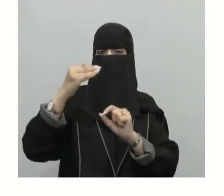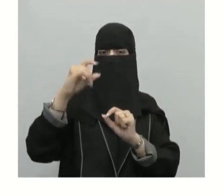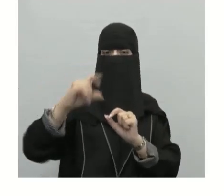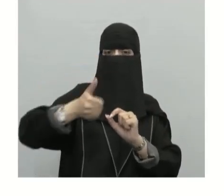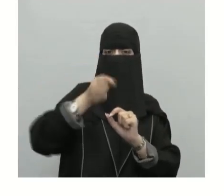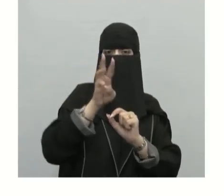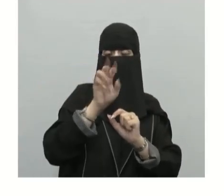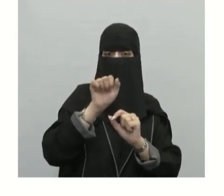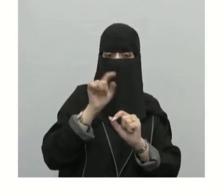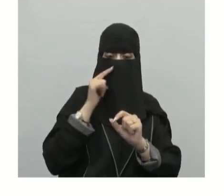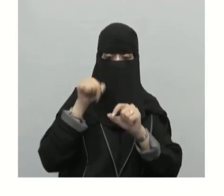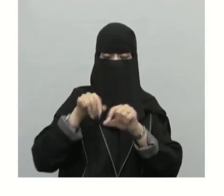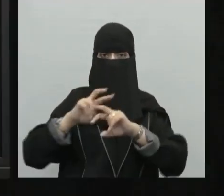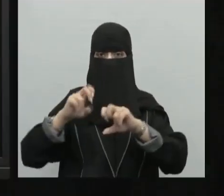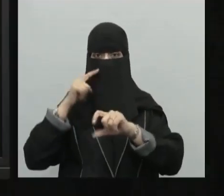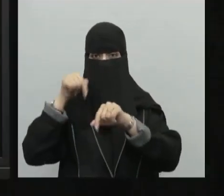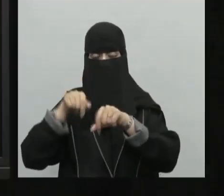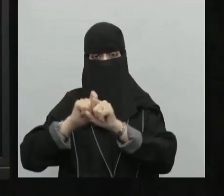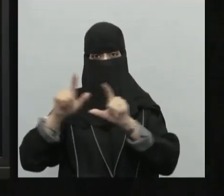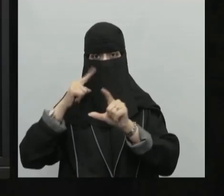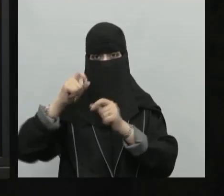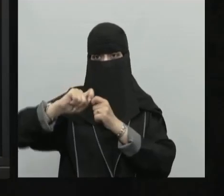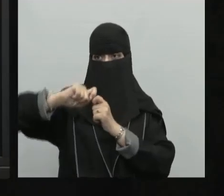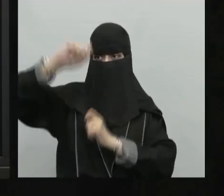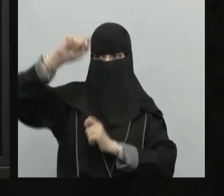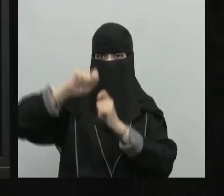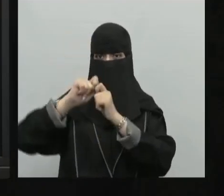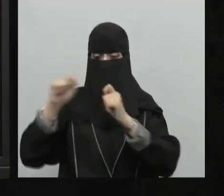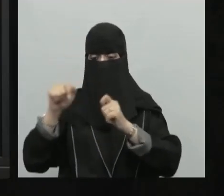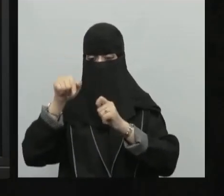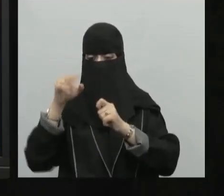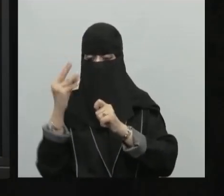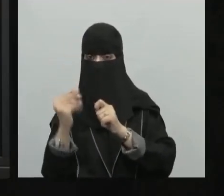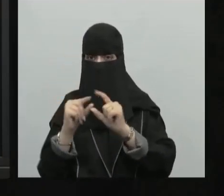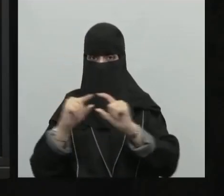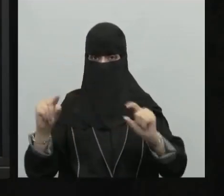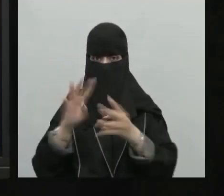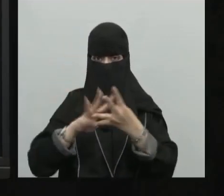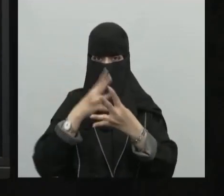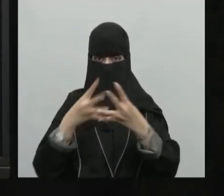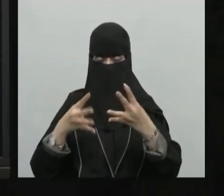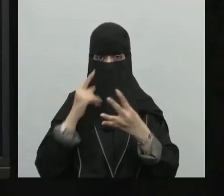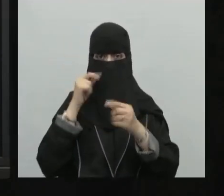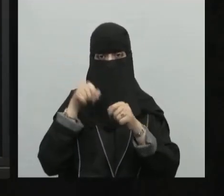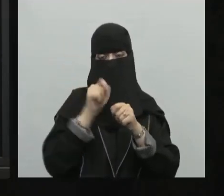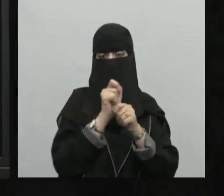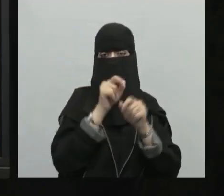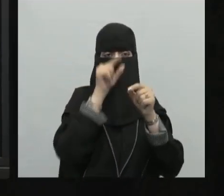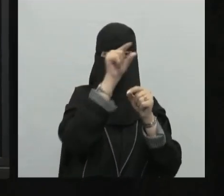إذن أبناء وابناء الطلاب نلاحظ أو نبحث عن هذه الإحداثيات ونسجل